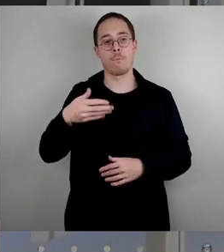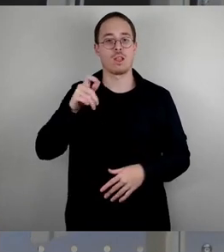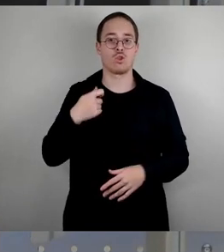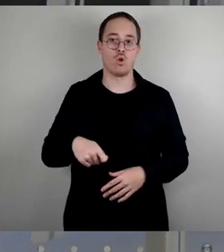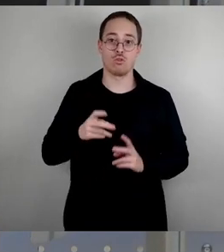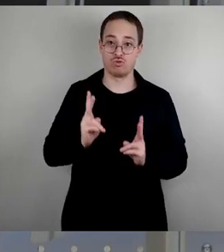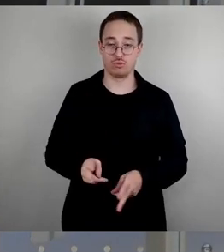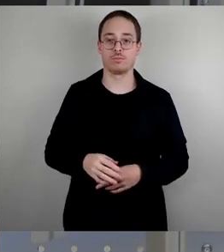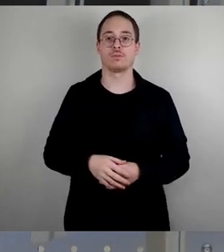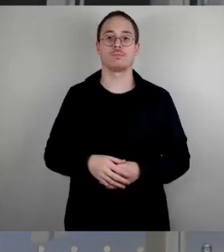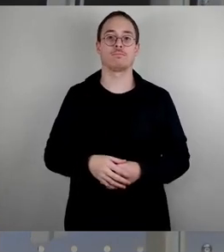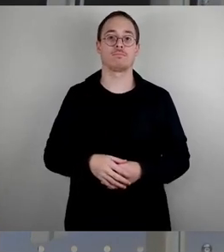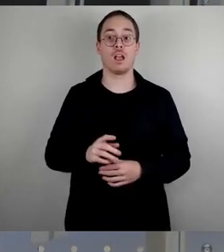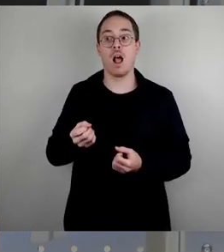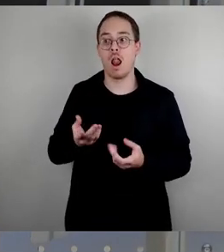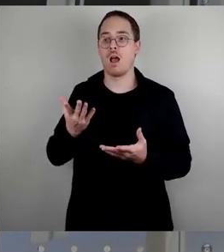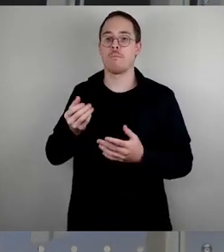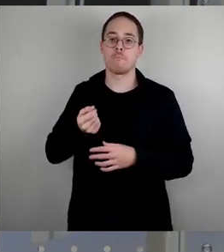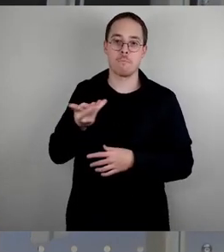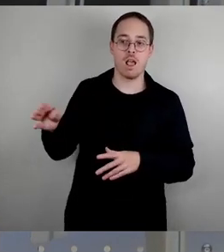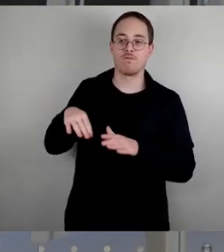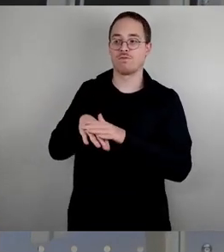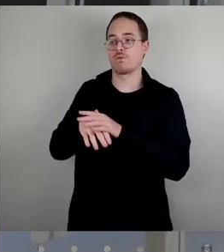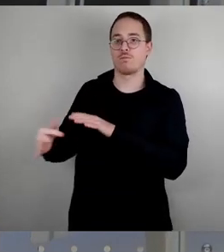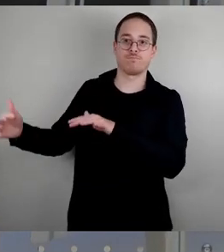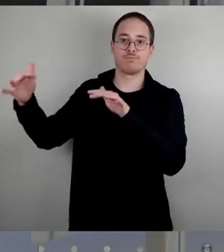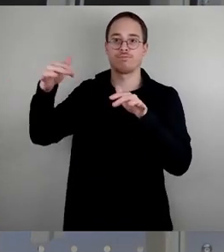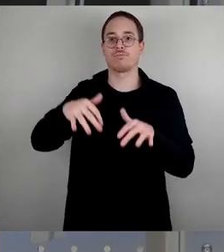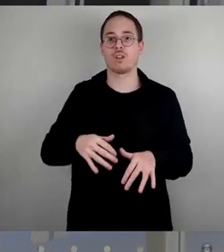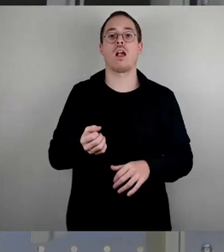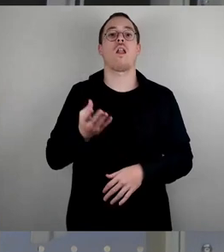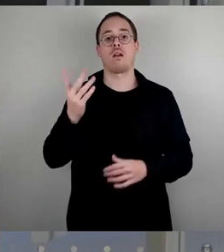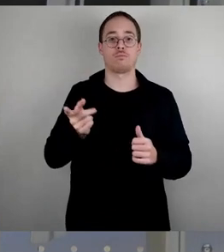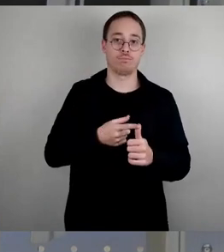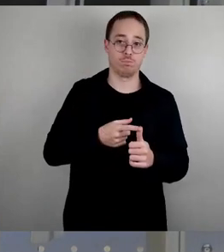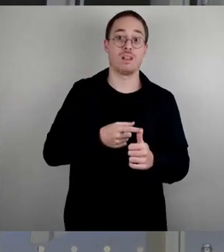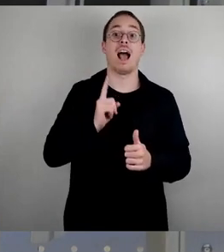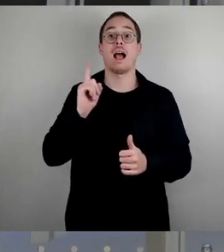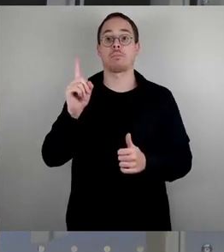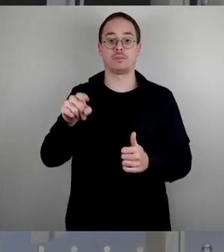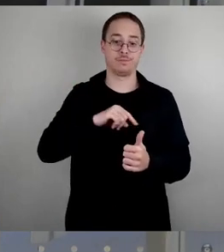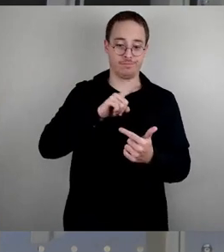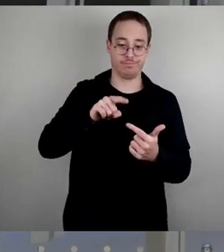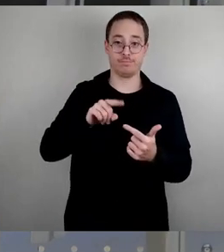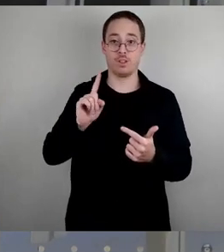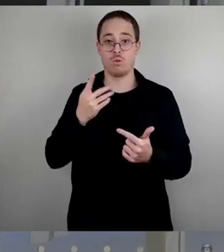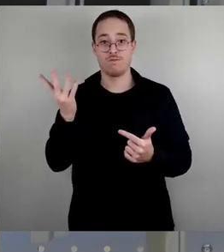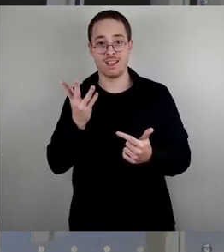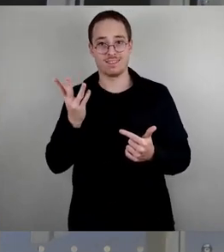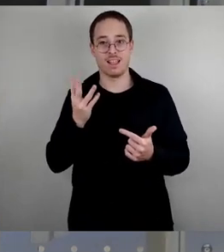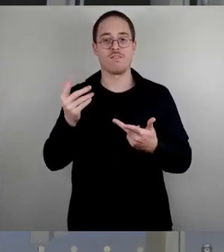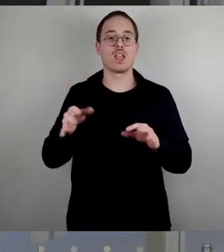richtig, aber zum anderen, weil wir deshalb auch Übergangslösungen, und zwar teurere Übergangslösungen,